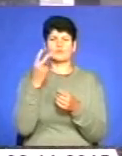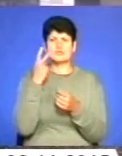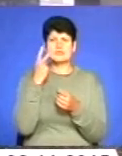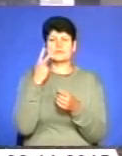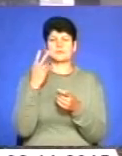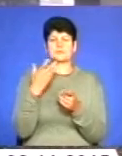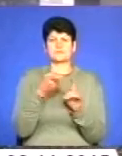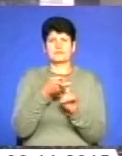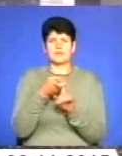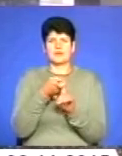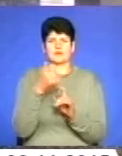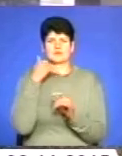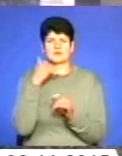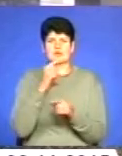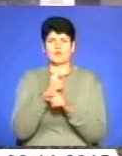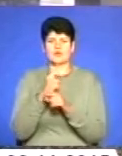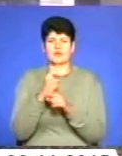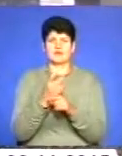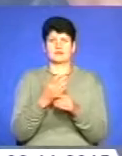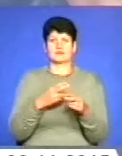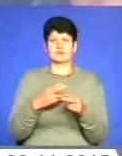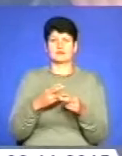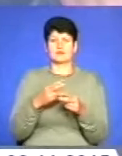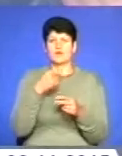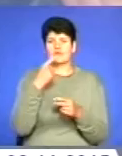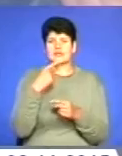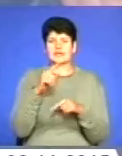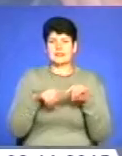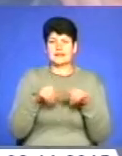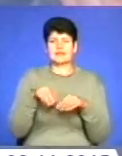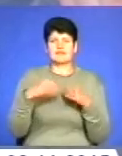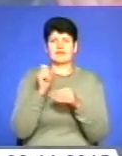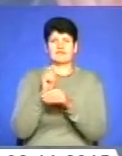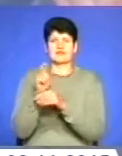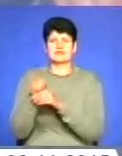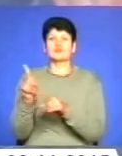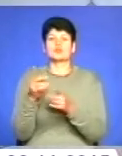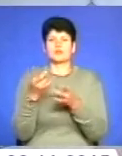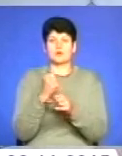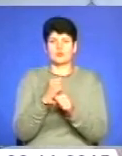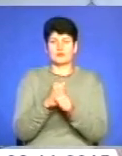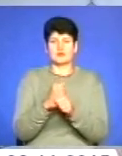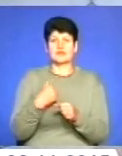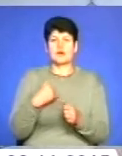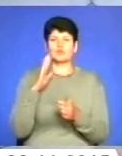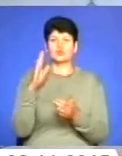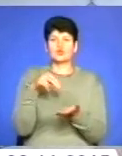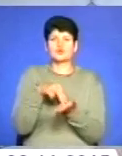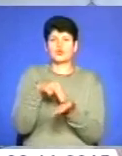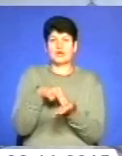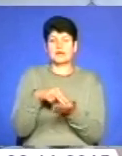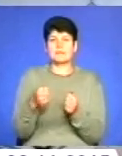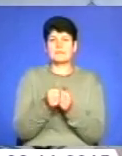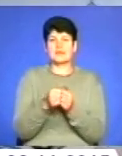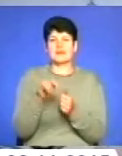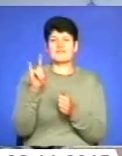тримали її на зв'язку, забороняли зв'язуватися з рідними та давали вказівки, що потрібно робити. Я буду стояла куло вікна